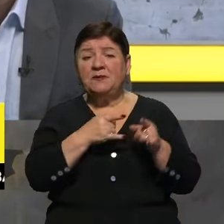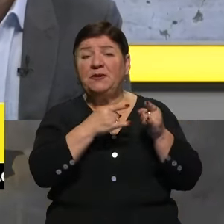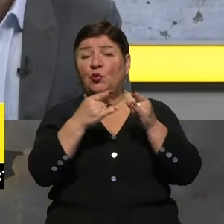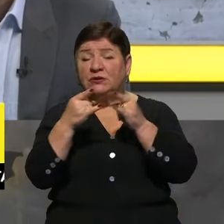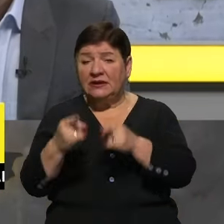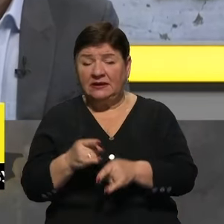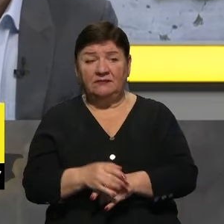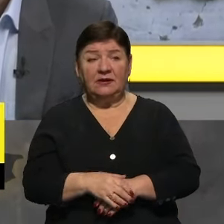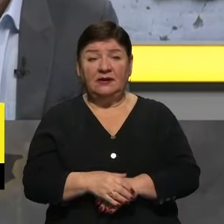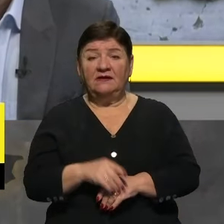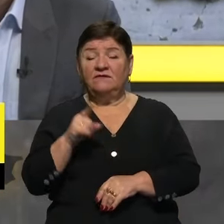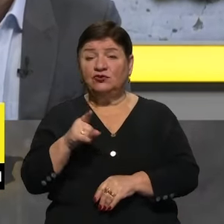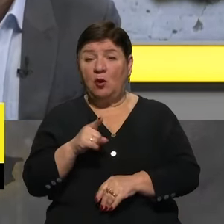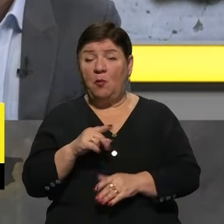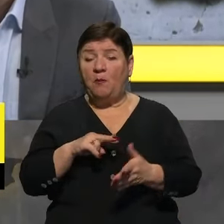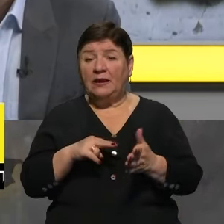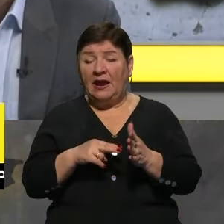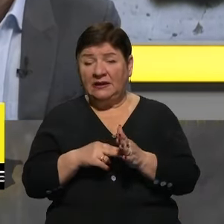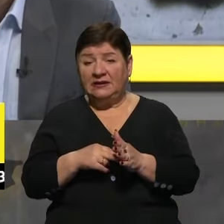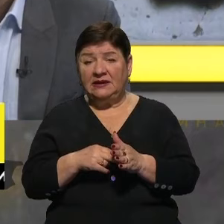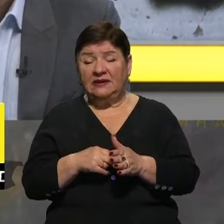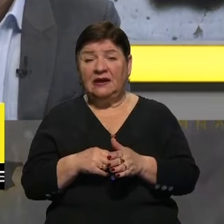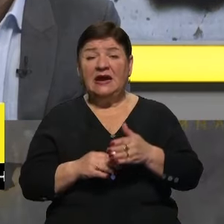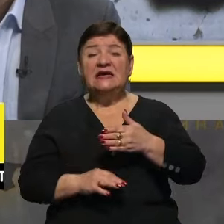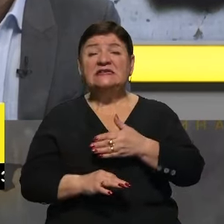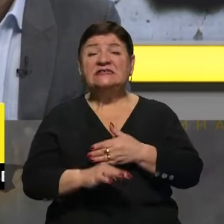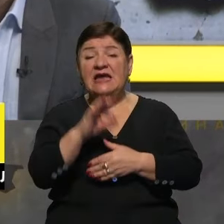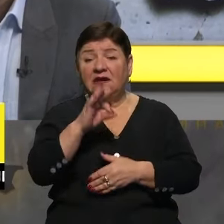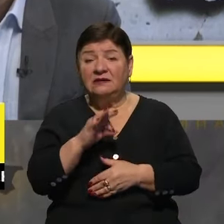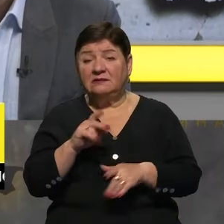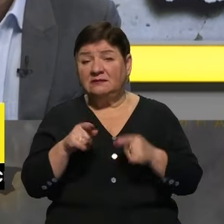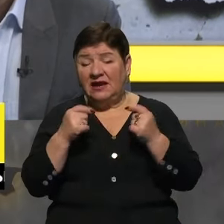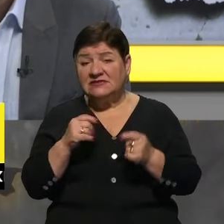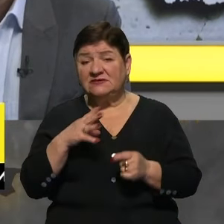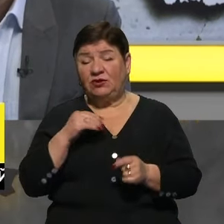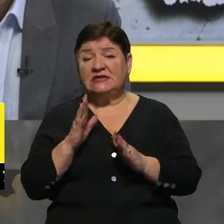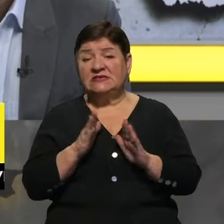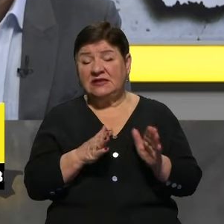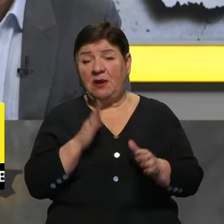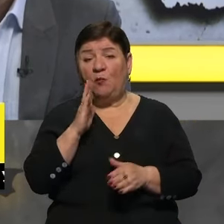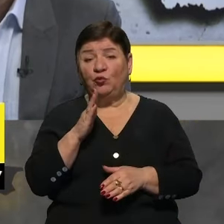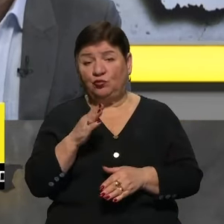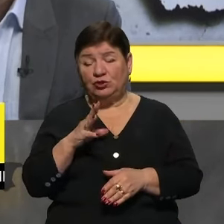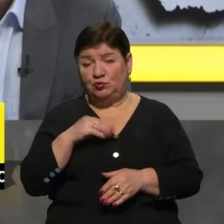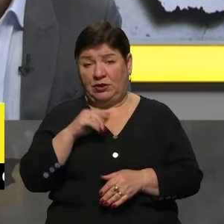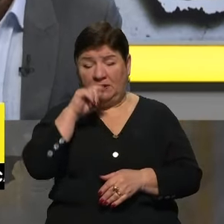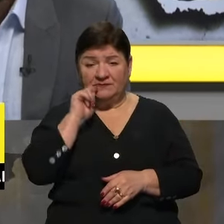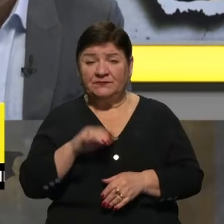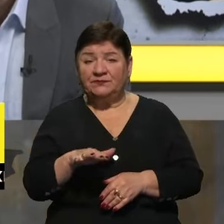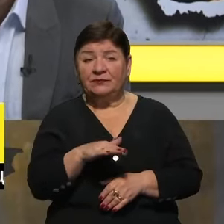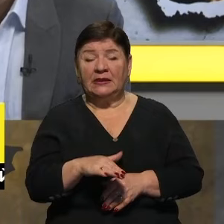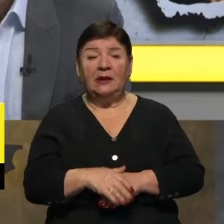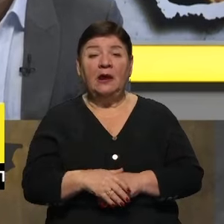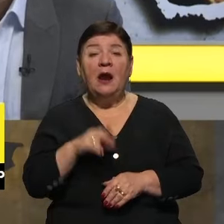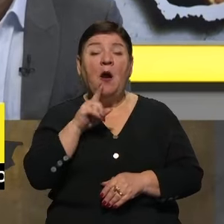в цьому плані, звісно, якщо нам там захід дасть якісь системи або свої, будуть вітчизняні. Ну, і